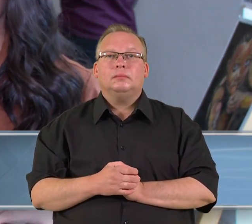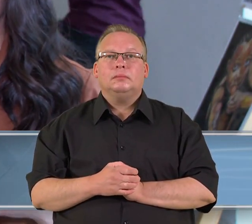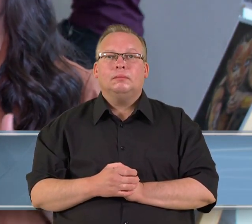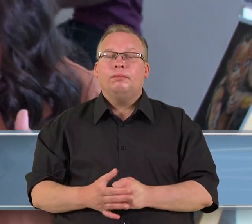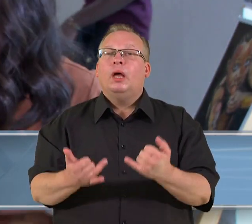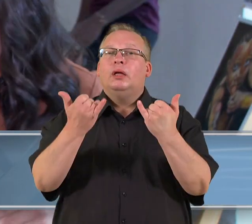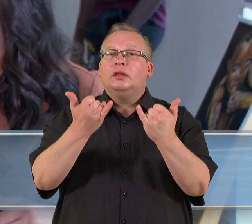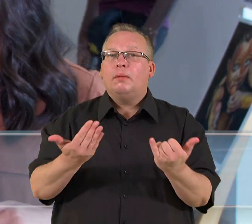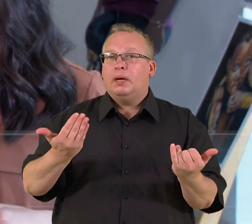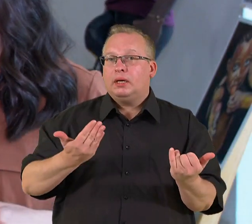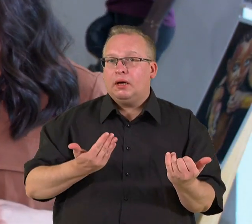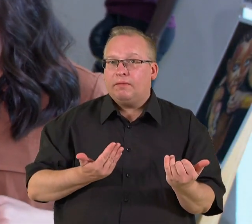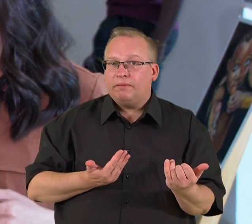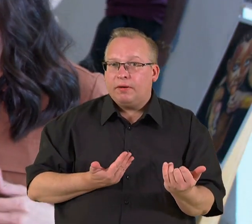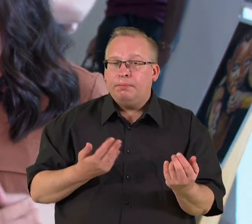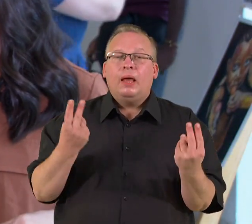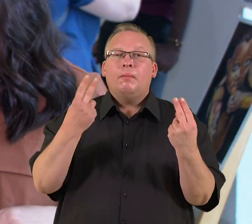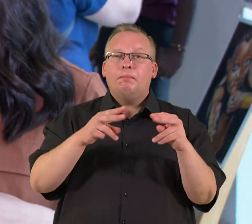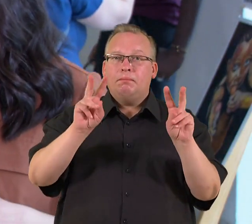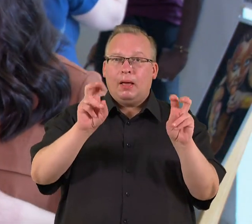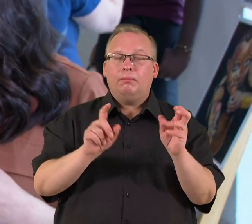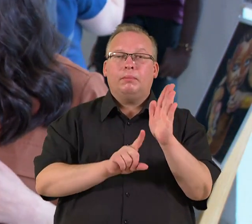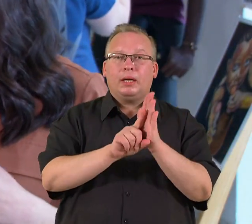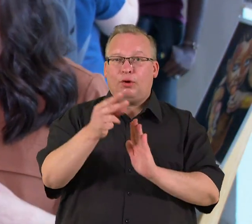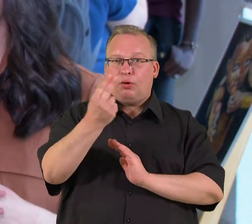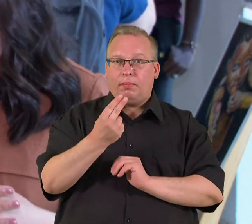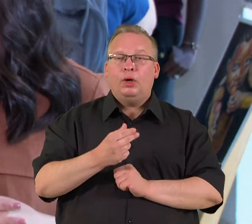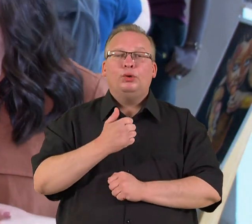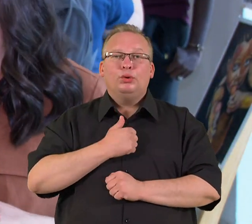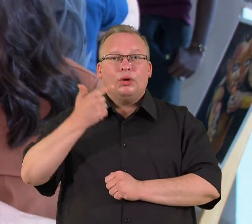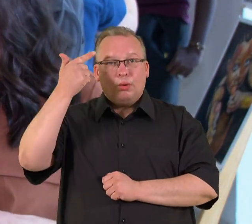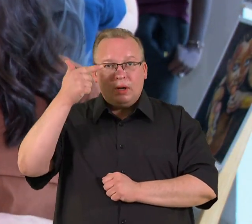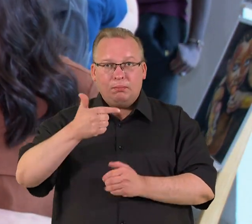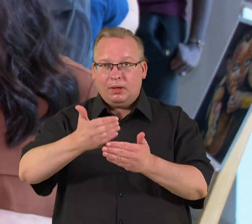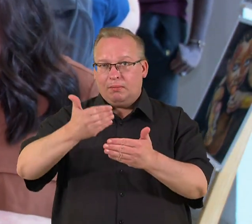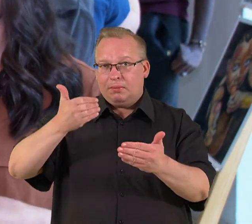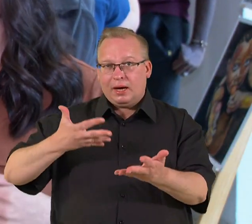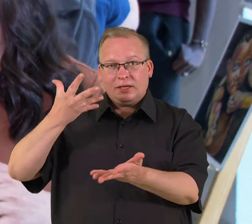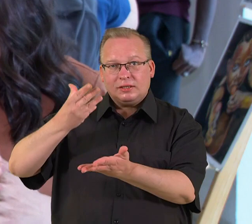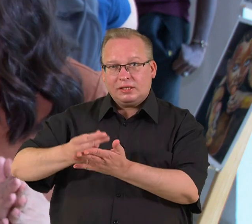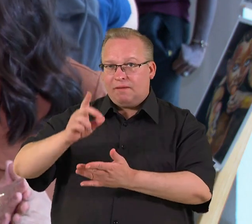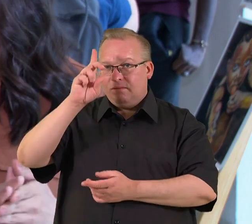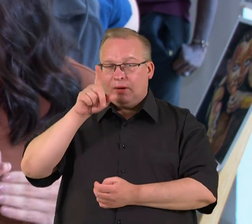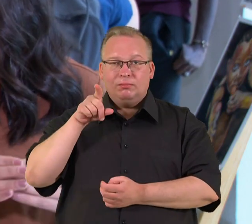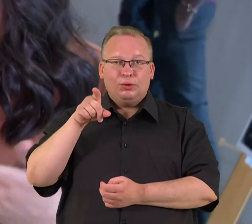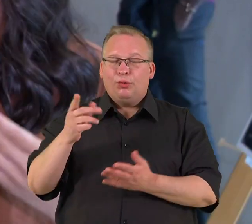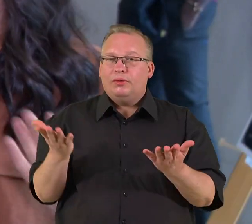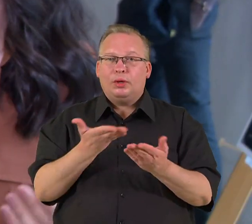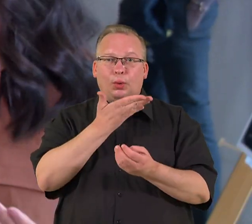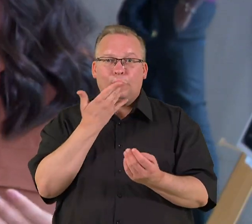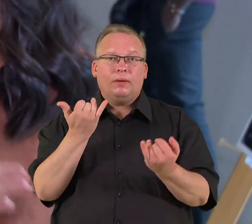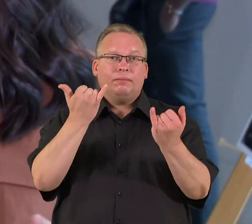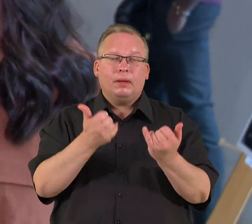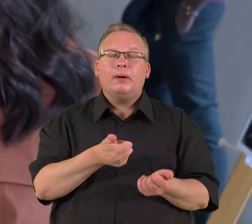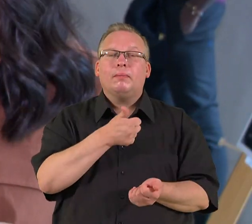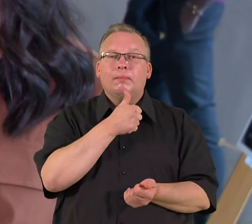Dabar gyvenu merininguose, aš pradėjau piešti Lietuvoje, nors turėjau gabumų, bet prieš tai savo šalyje tiesiog jų neaugdžiau. Dabar